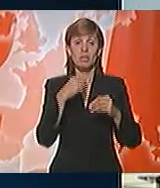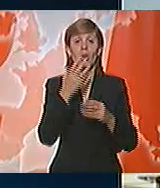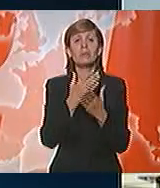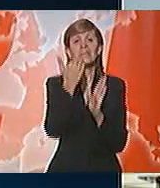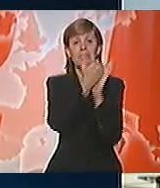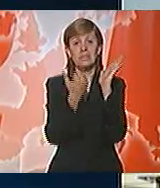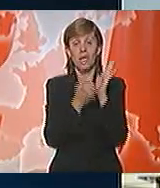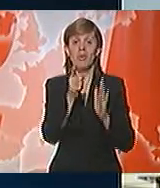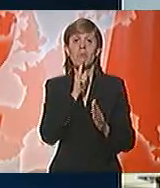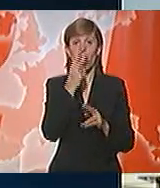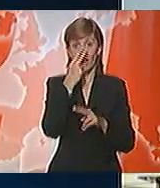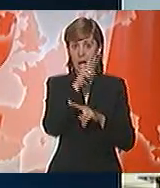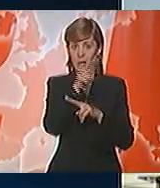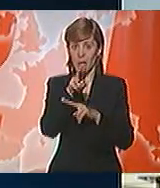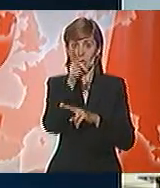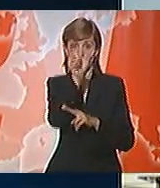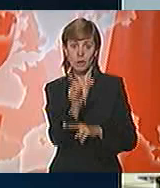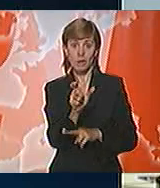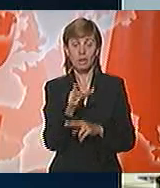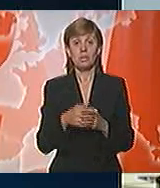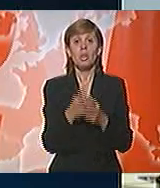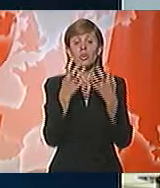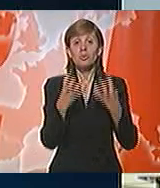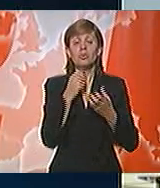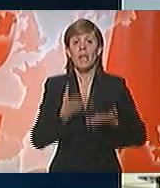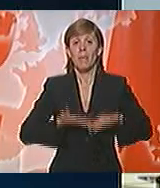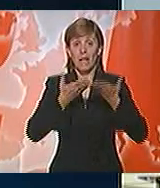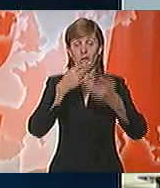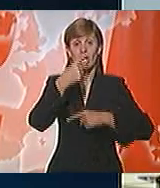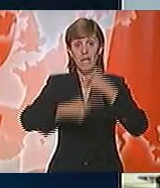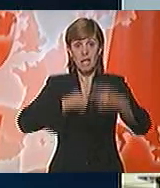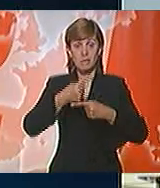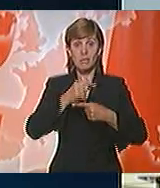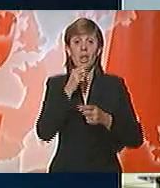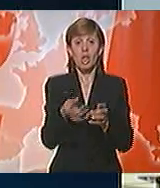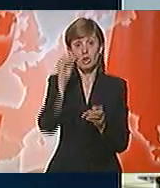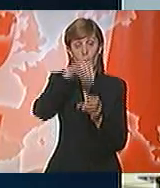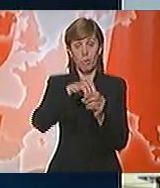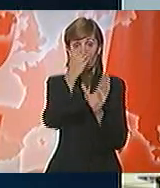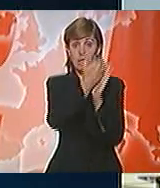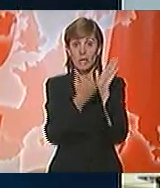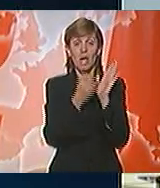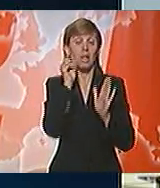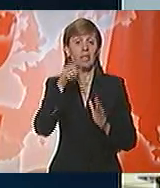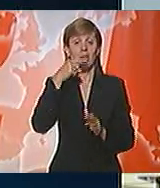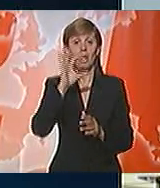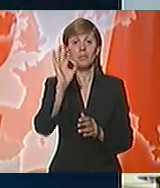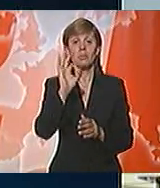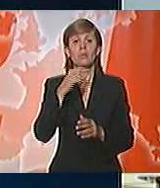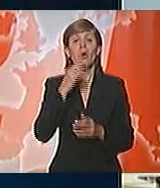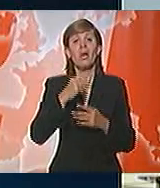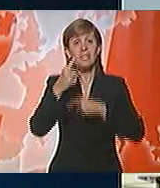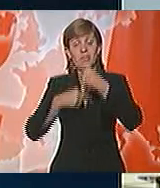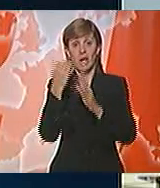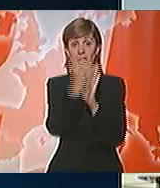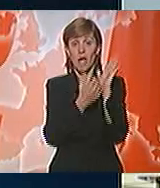zakona za koji je nadležna suština predloženih izmena i dopuna zakona. Kada je reč o izmenama